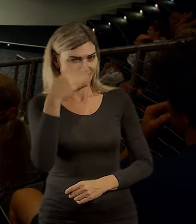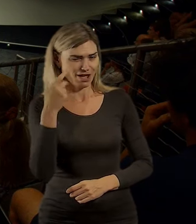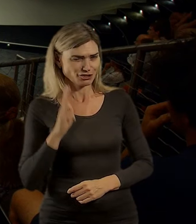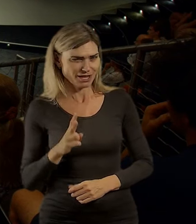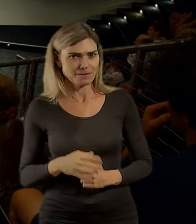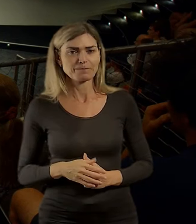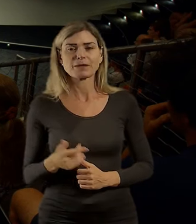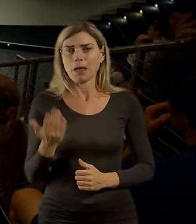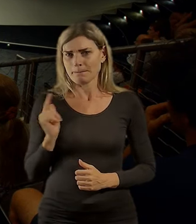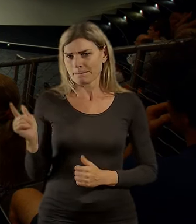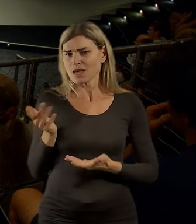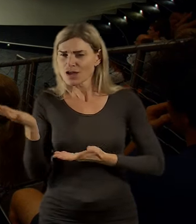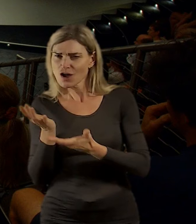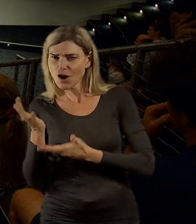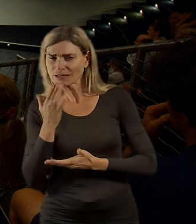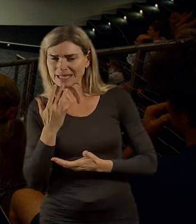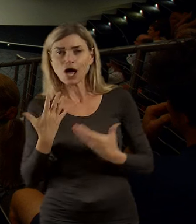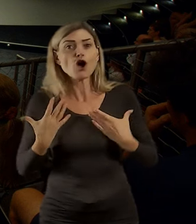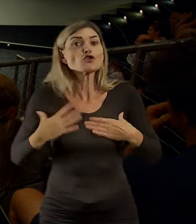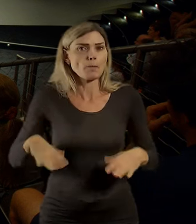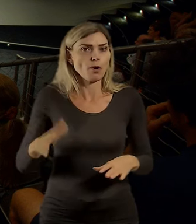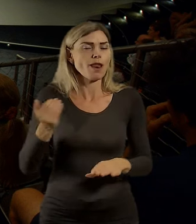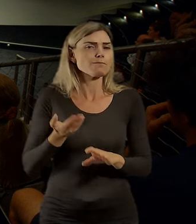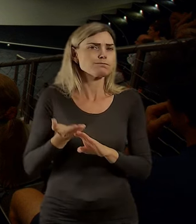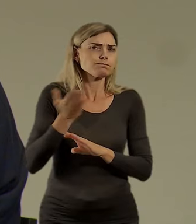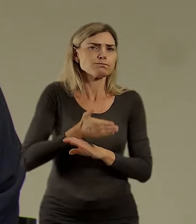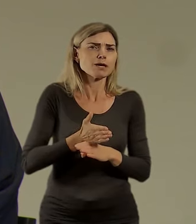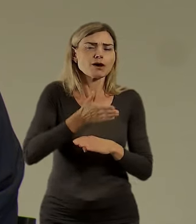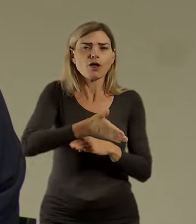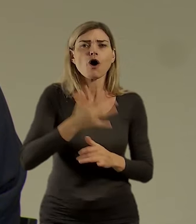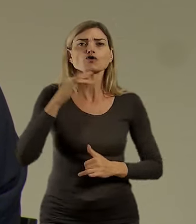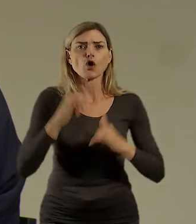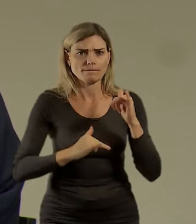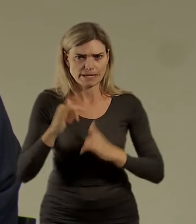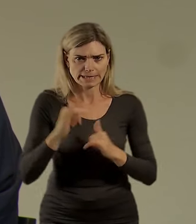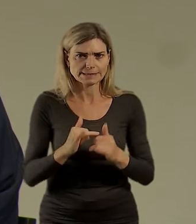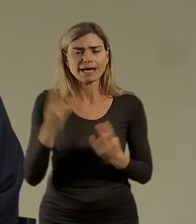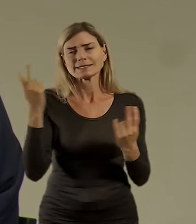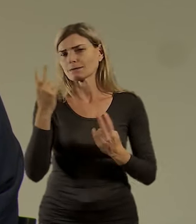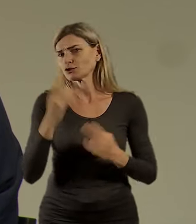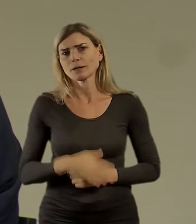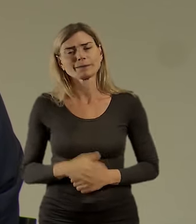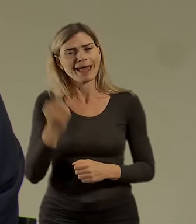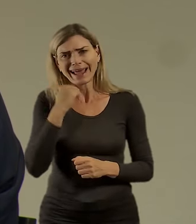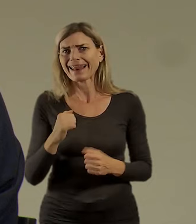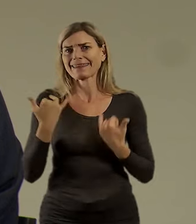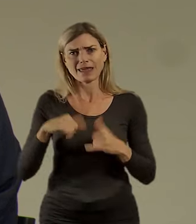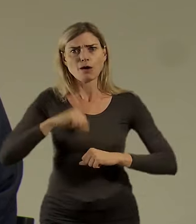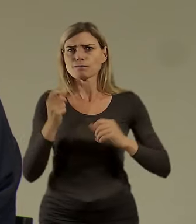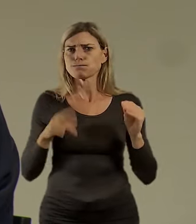probírali se steňkem i dopoledne na jedný konferenci. Je potřeba se uvědomit, že mobilita je jeden,